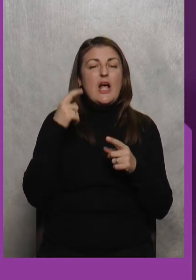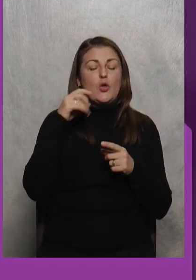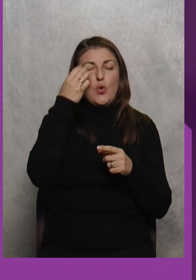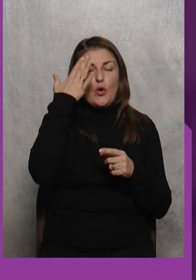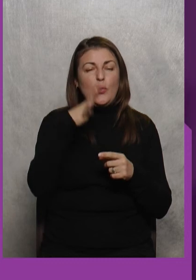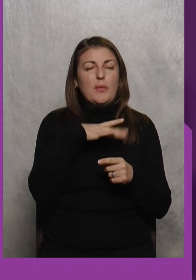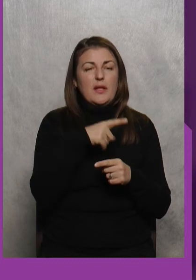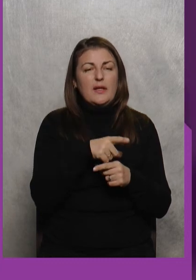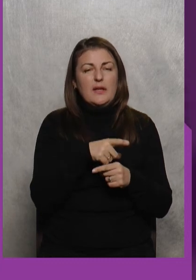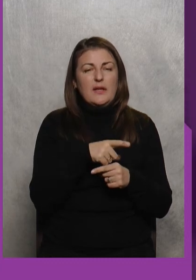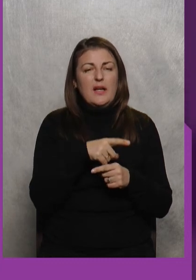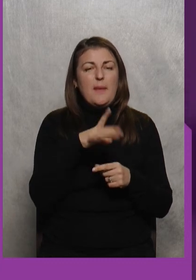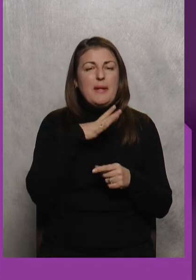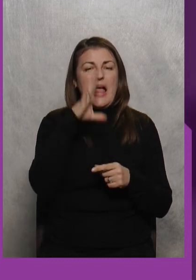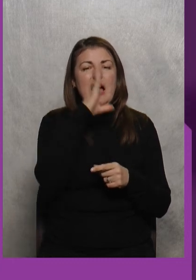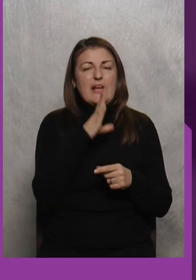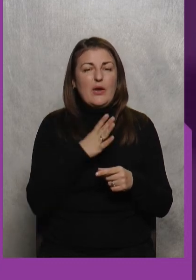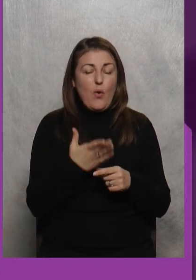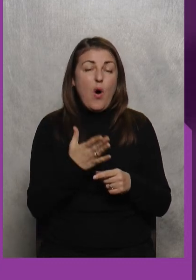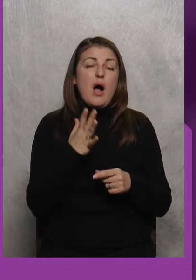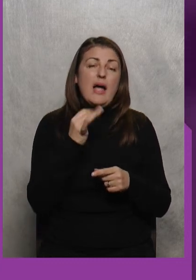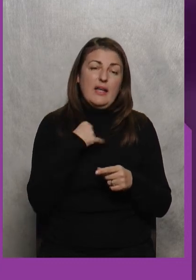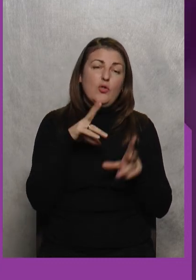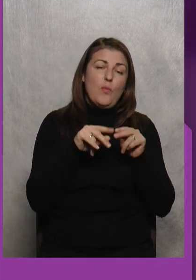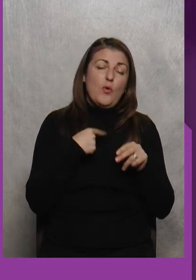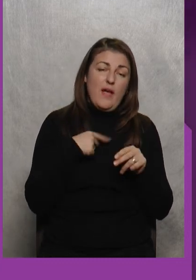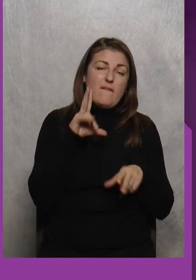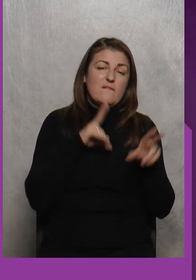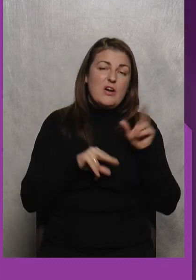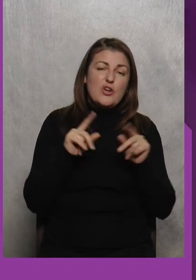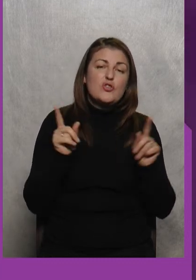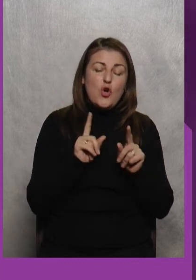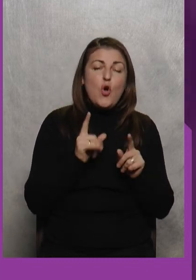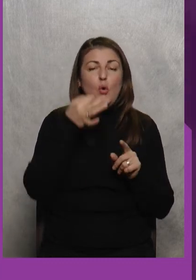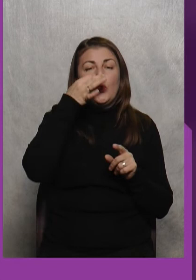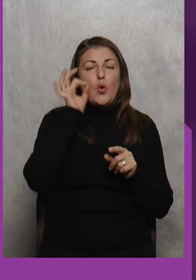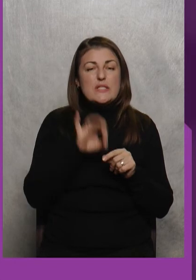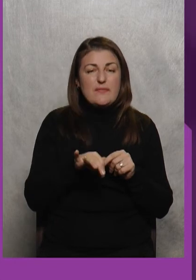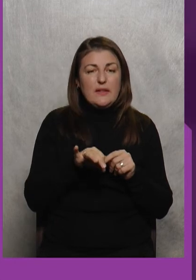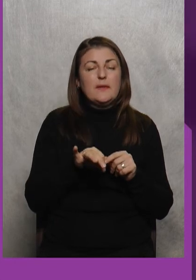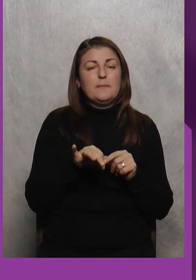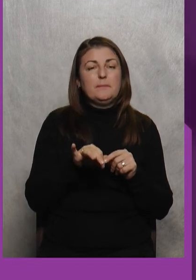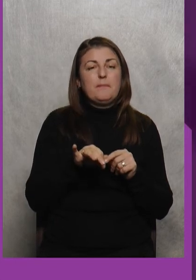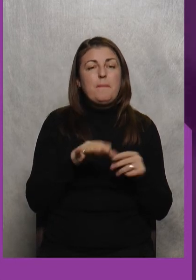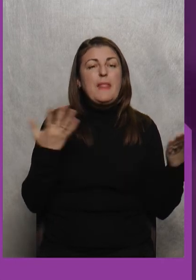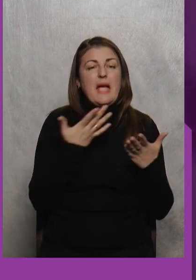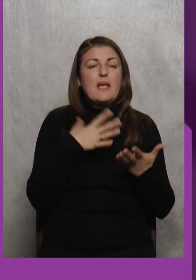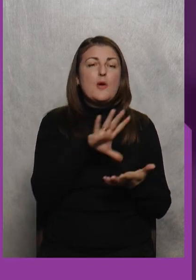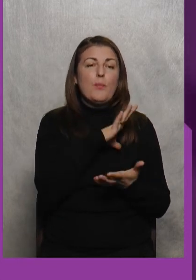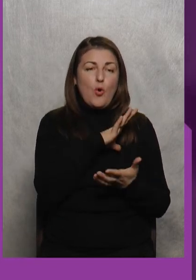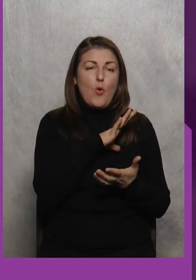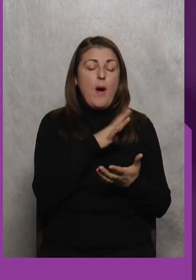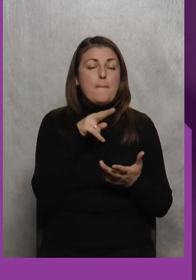Ріо-де-Женеві Тому я вважаю, що досвід Це Який був